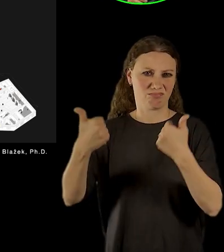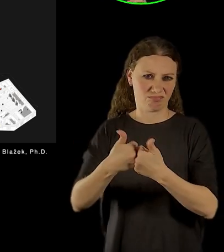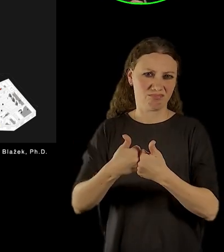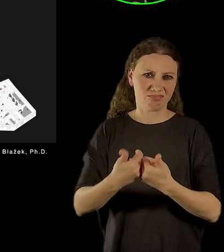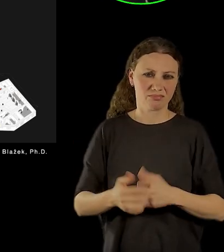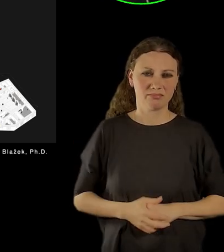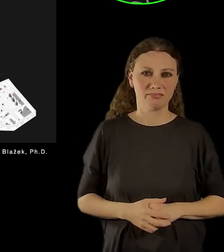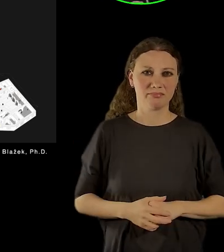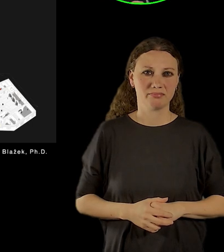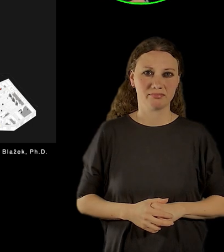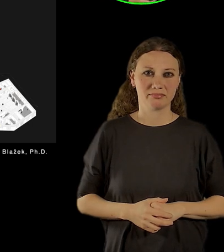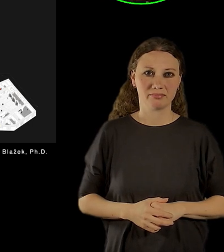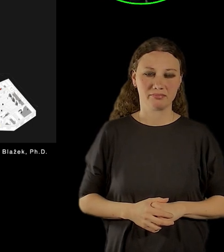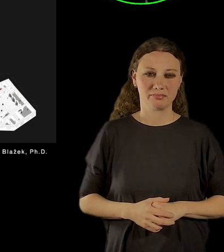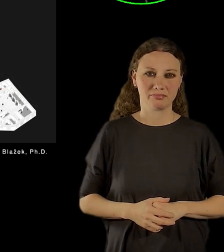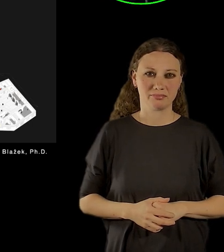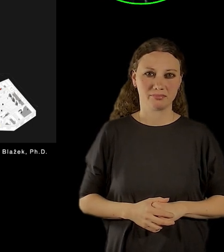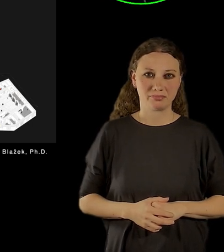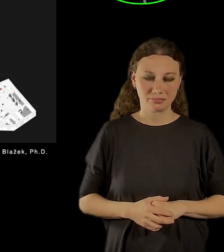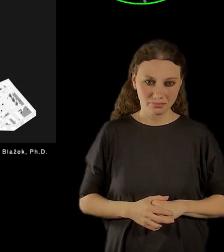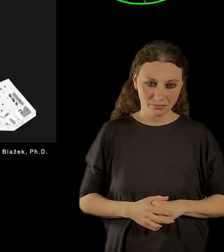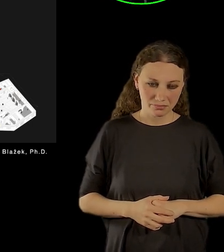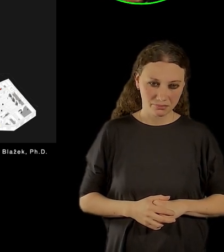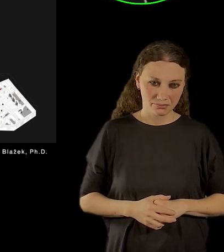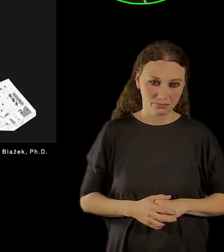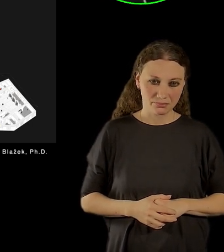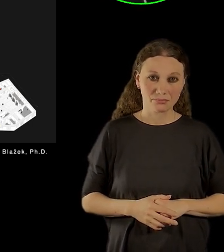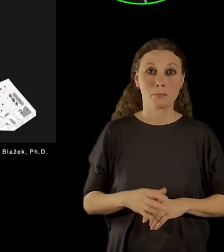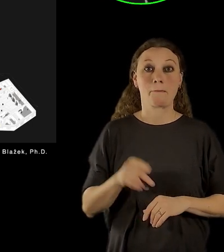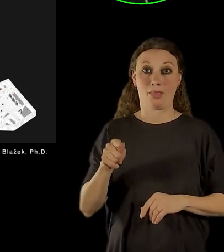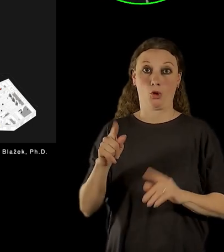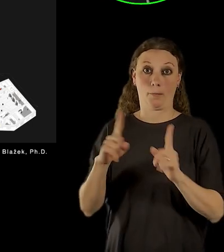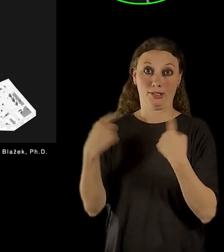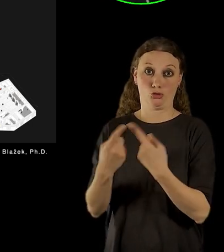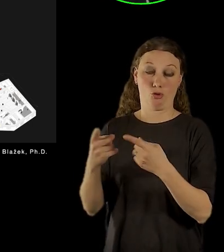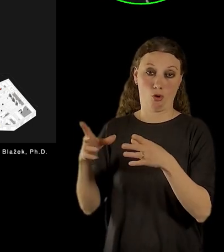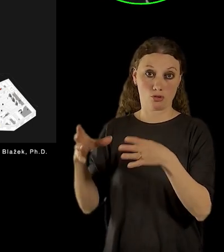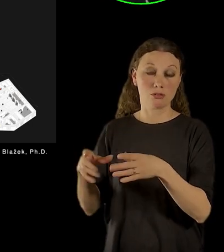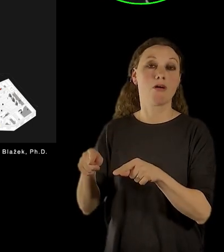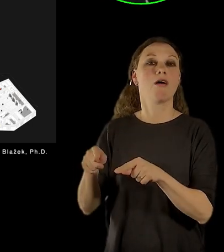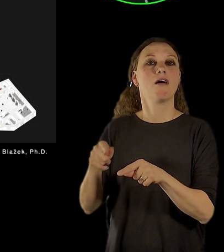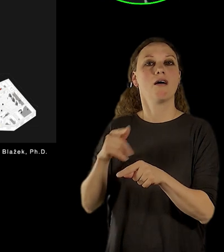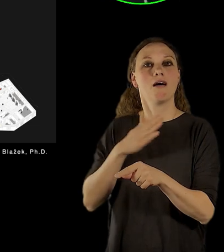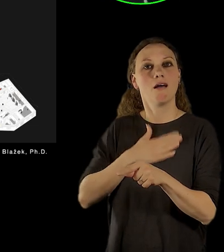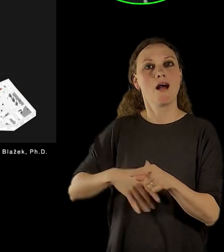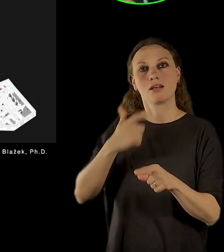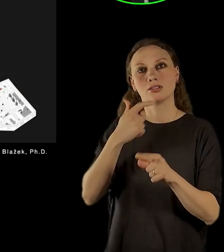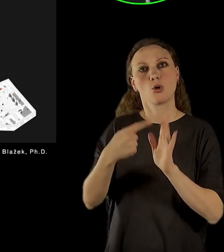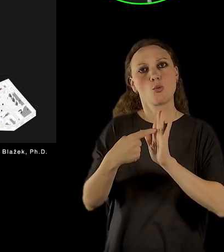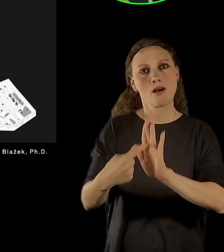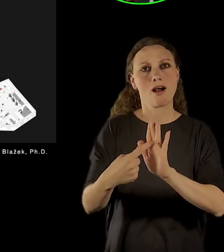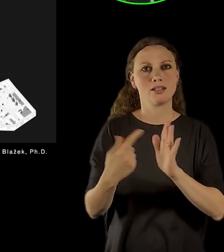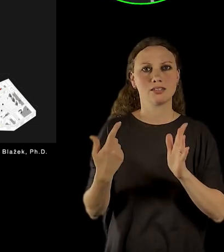Tak, samozřejmě rádi bychom tam měli tady v té místnosti představené životní osudy lidí, kteří